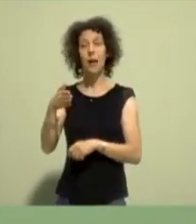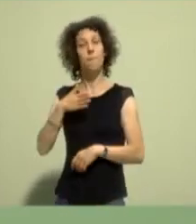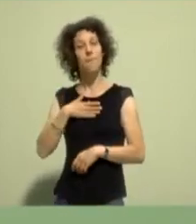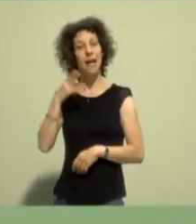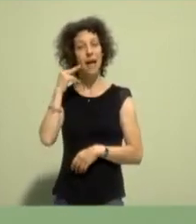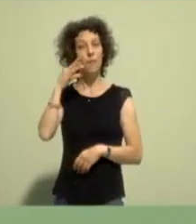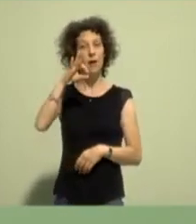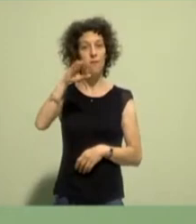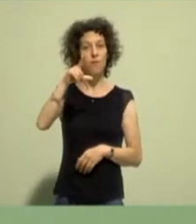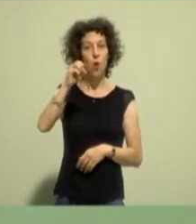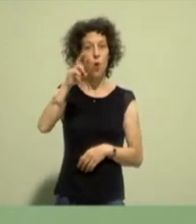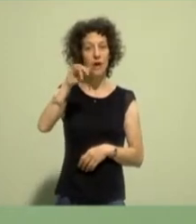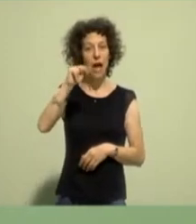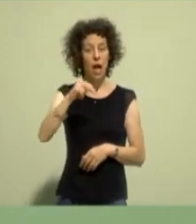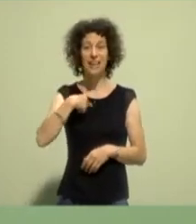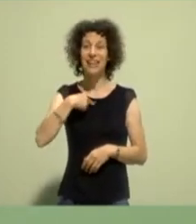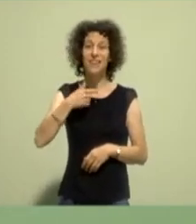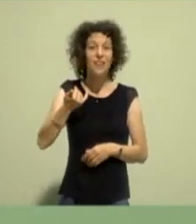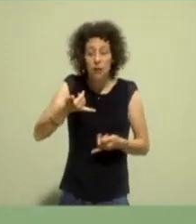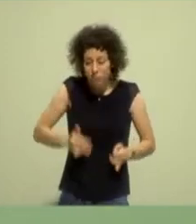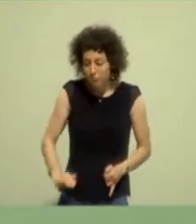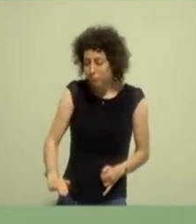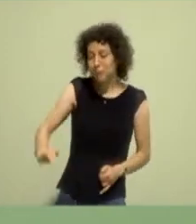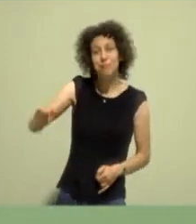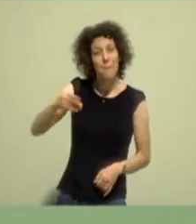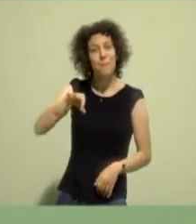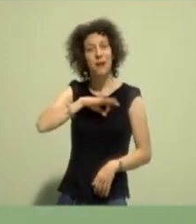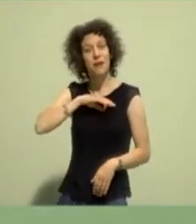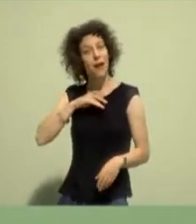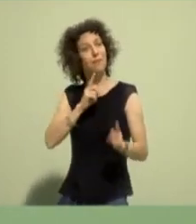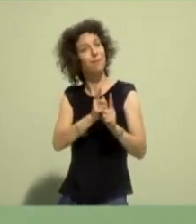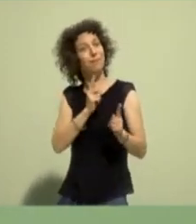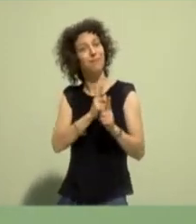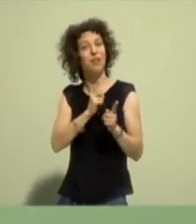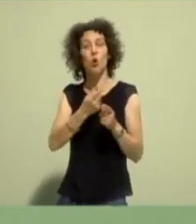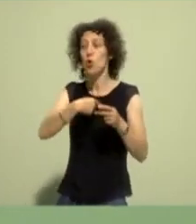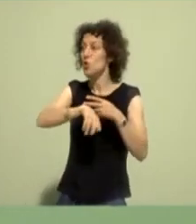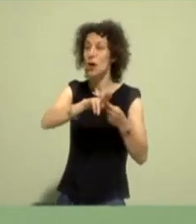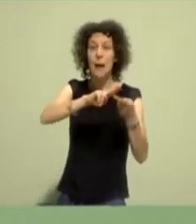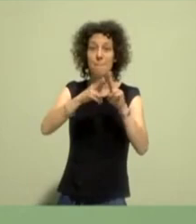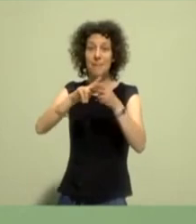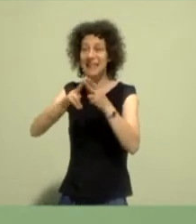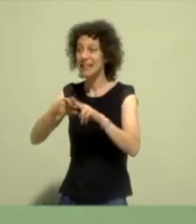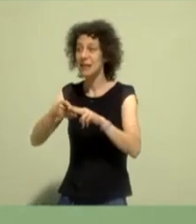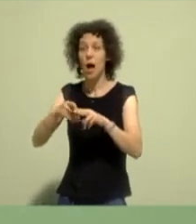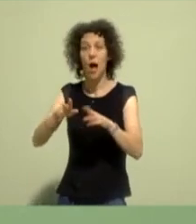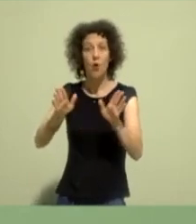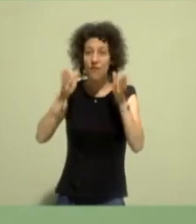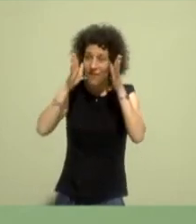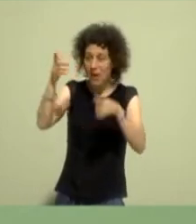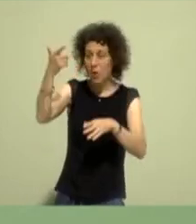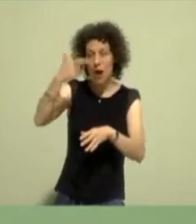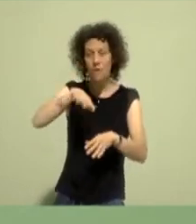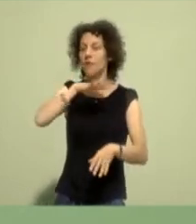Florian. Ich bin mit dieser Partei groß geworden und durfte unglaublich viel durch die Mitglieder und durch das Zutrauen in mich lernen.